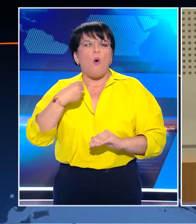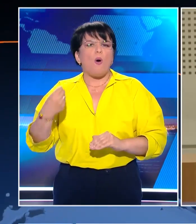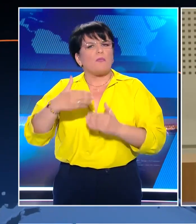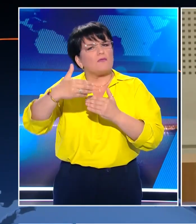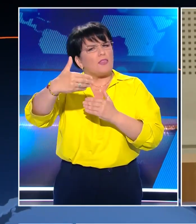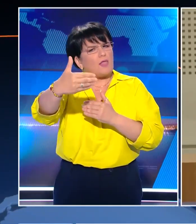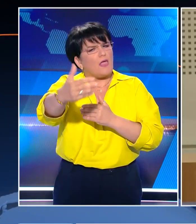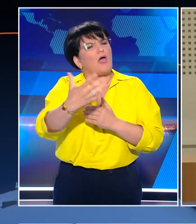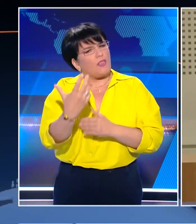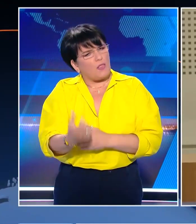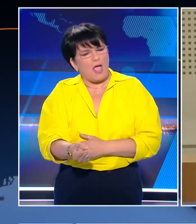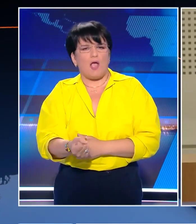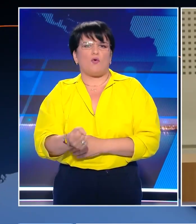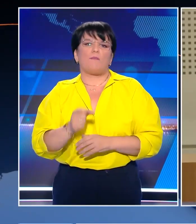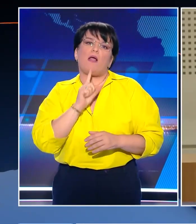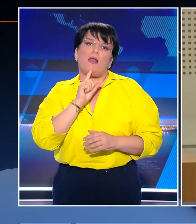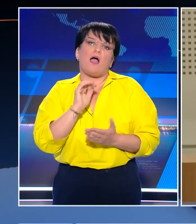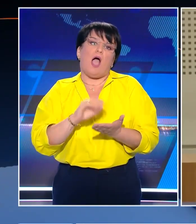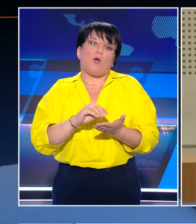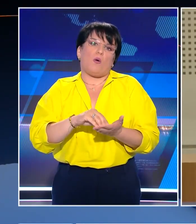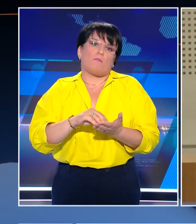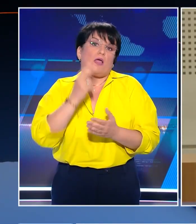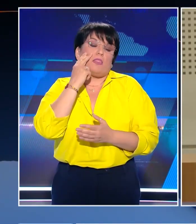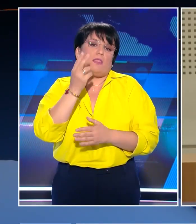είναι αυτή που δεν έχουμε ακόμα ταξιδέψει.